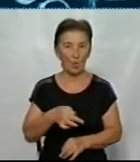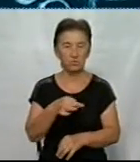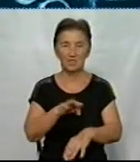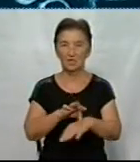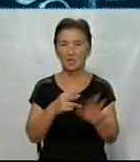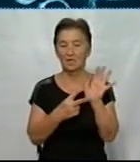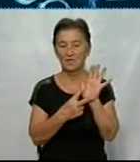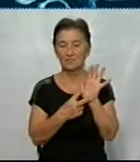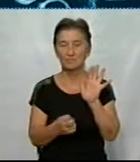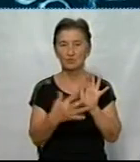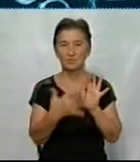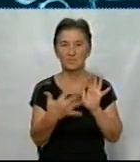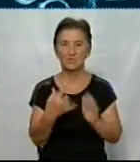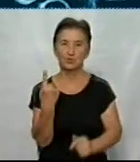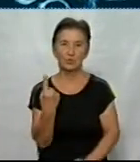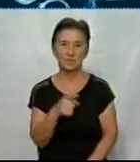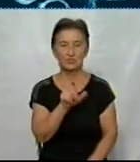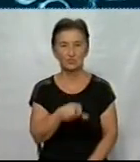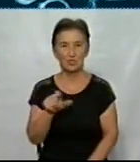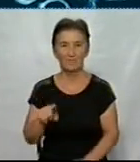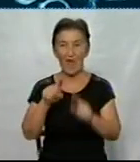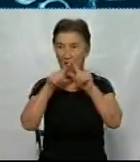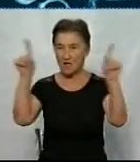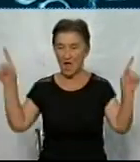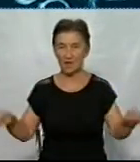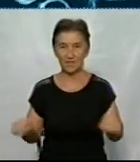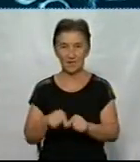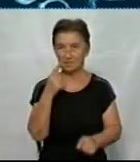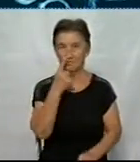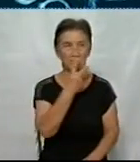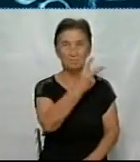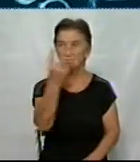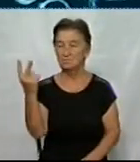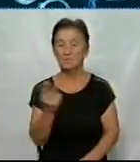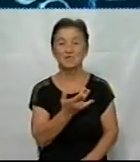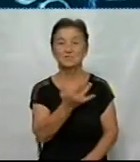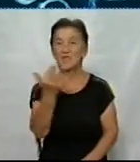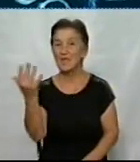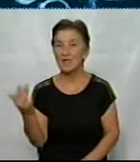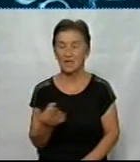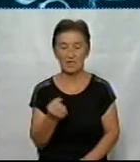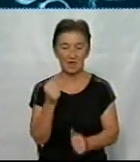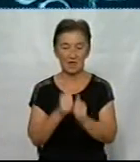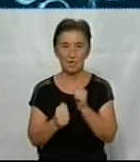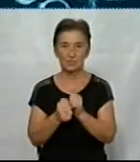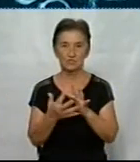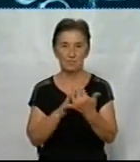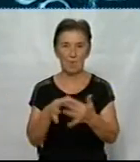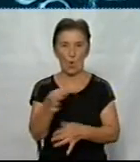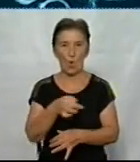751 чоловік. На цій карті ви бачите, скільки інфікованих у містах та районах області.